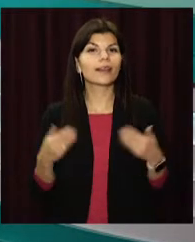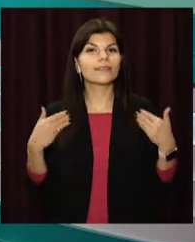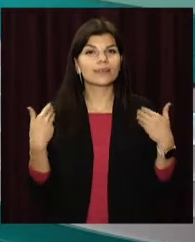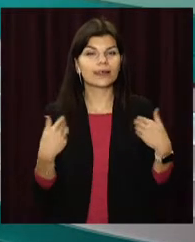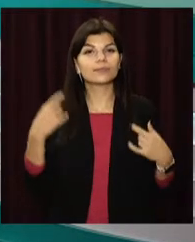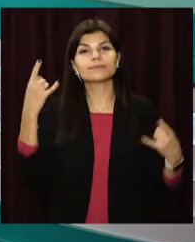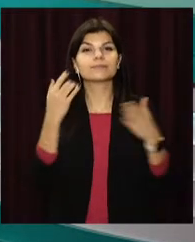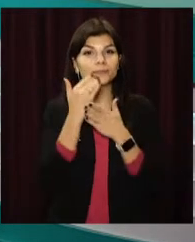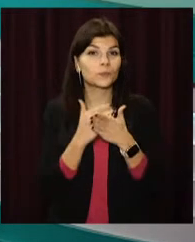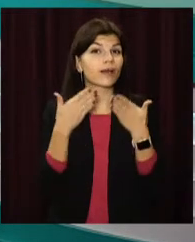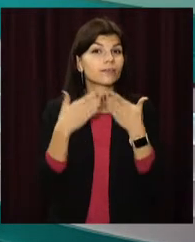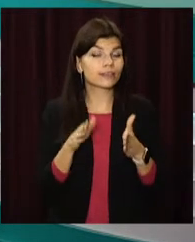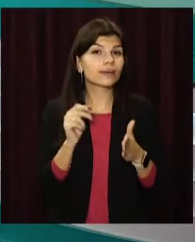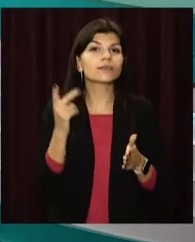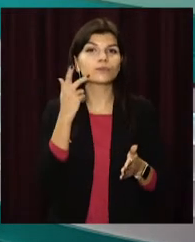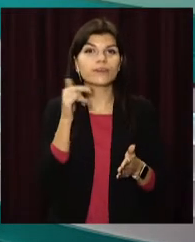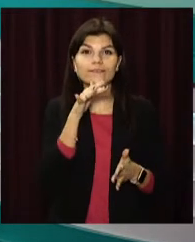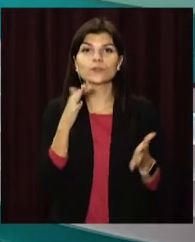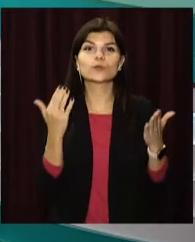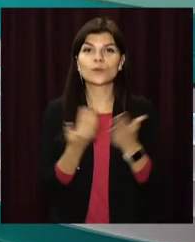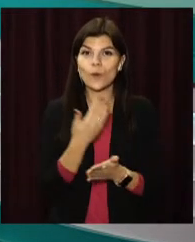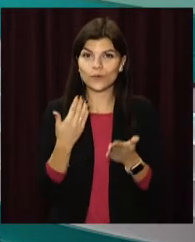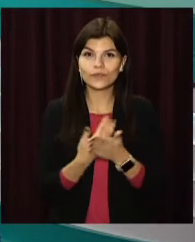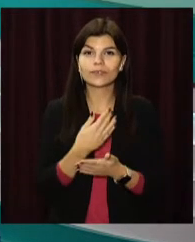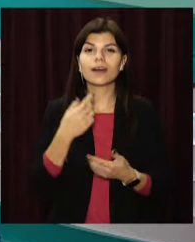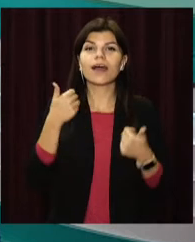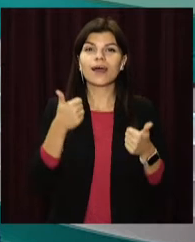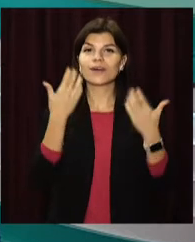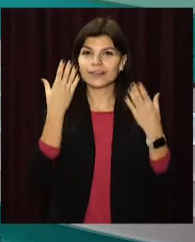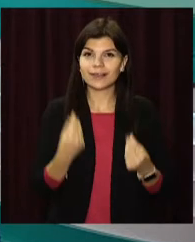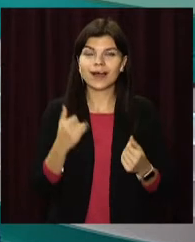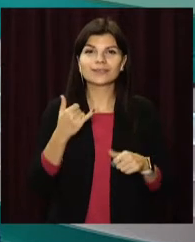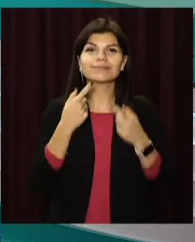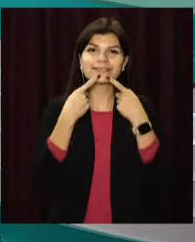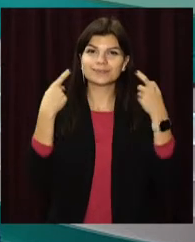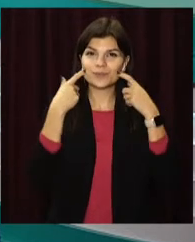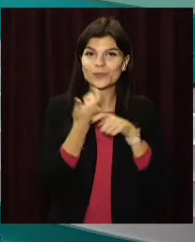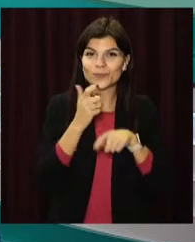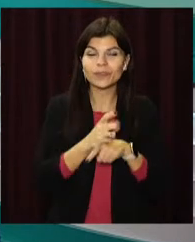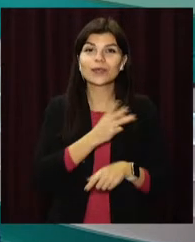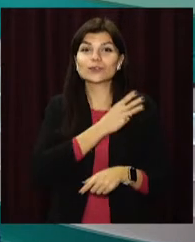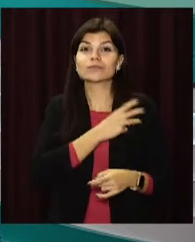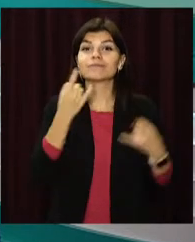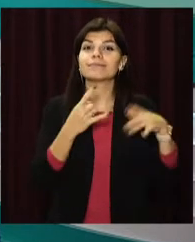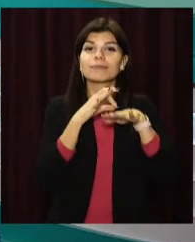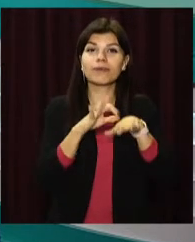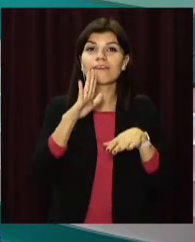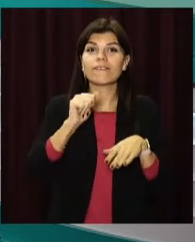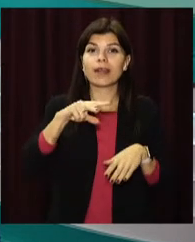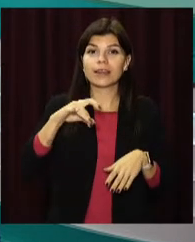Вітаю! З вами телеканал «Відкритий» і, як завжди, о цій порі новини. Гарного дня та щирих посмішок вам бажають Валерія Майна та